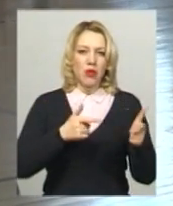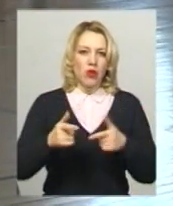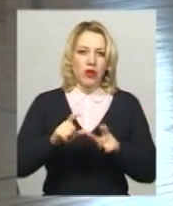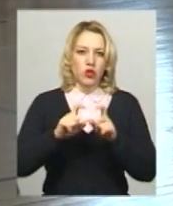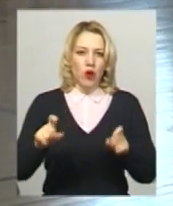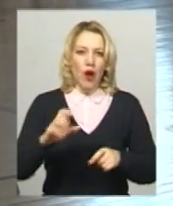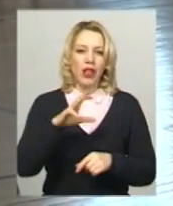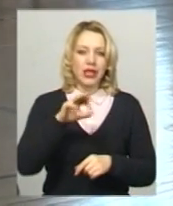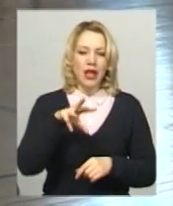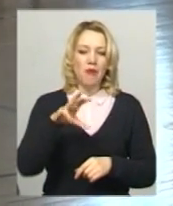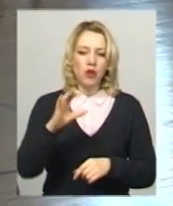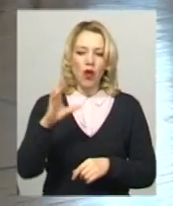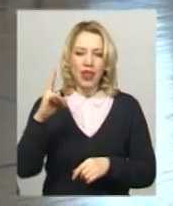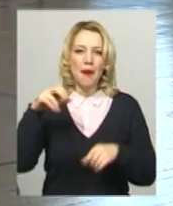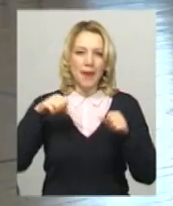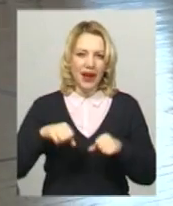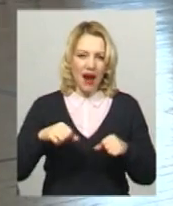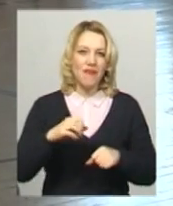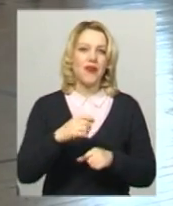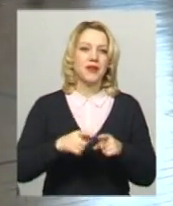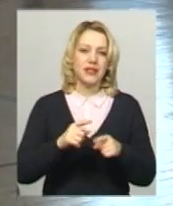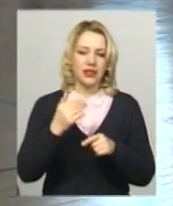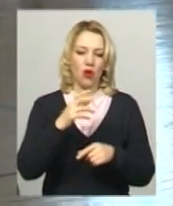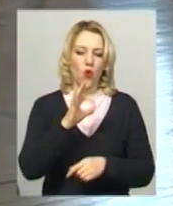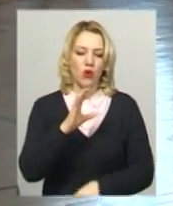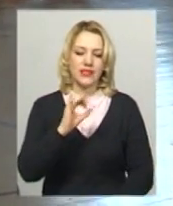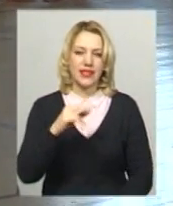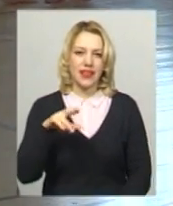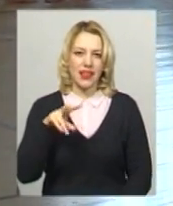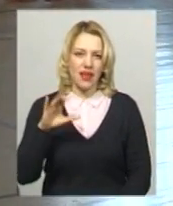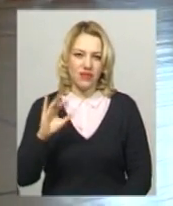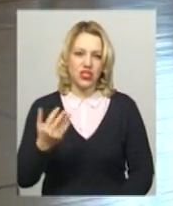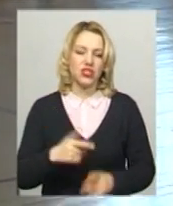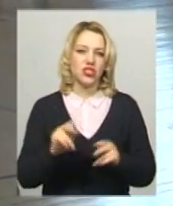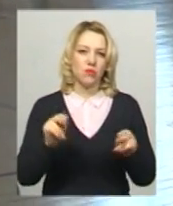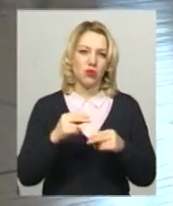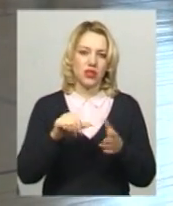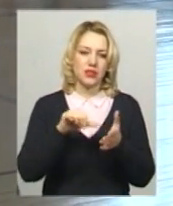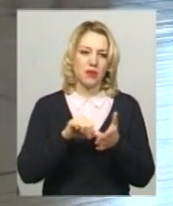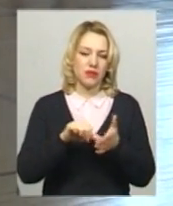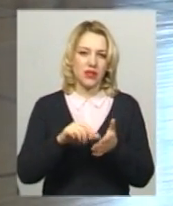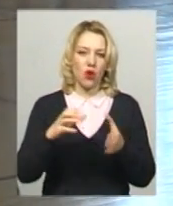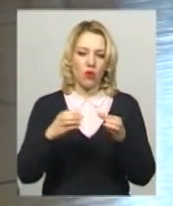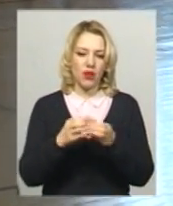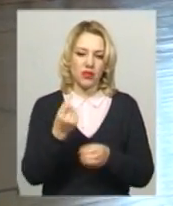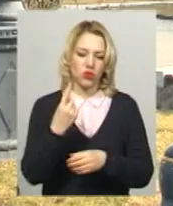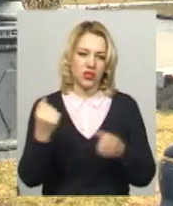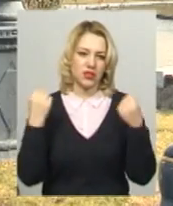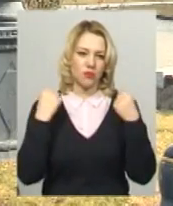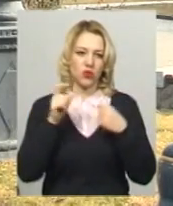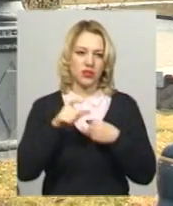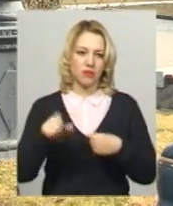школи Самсон Право Гаррій Осідлевич. За його словами, Хмельницьку область на чемпіонаті представляла команда із 11 спортсменів.